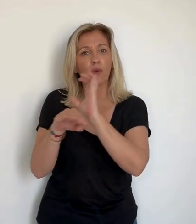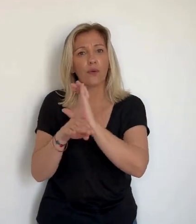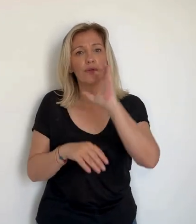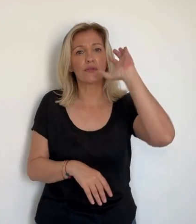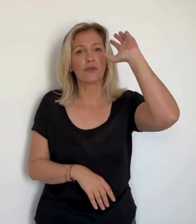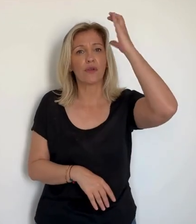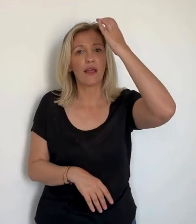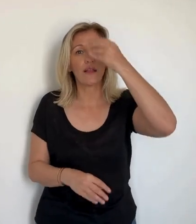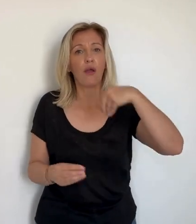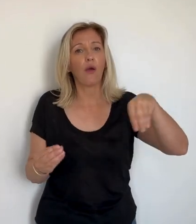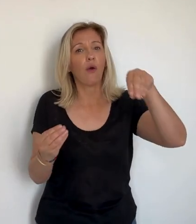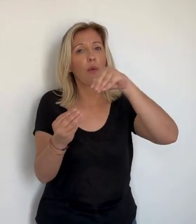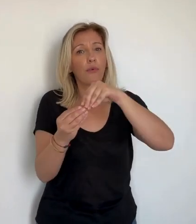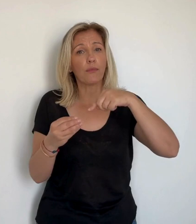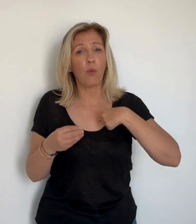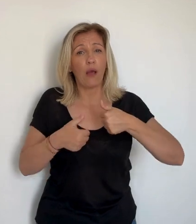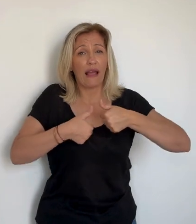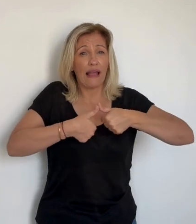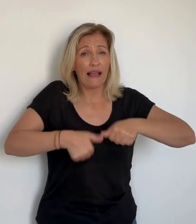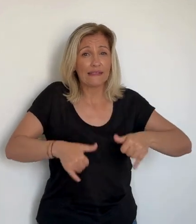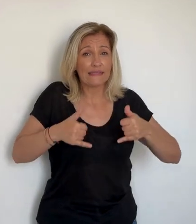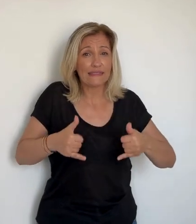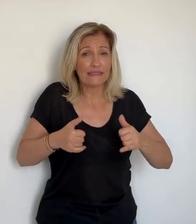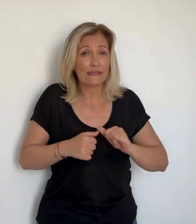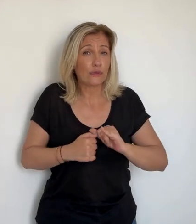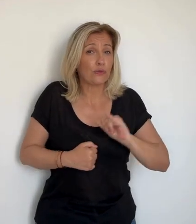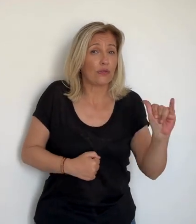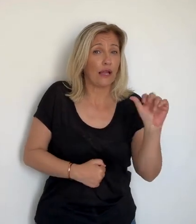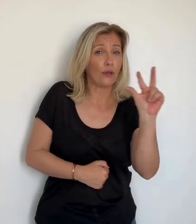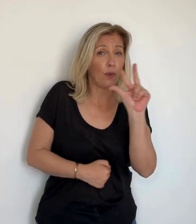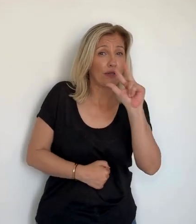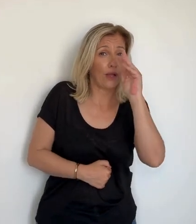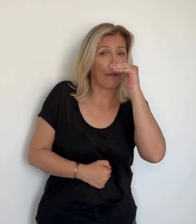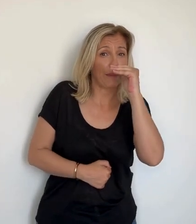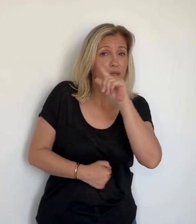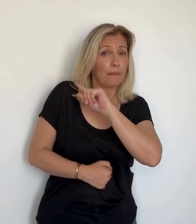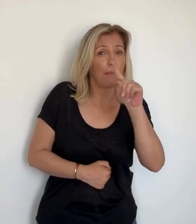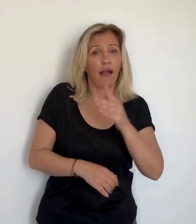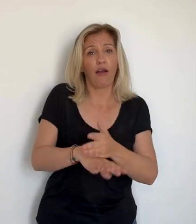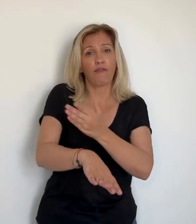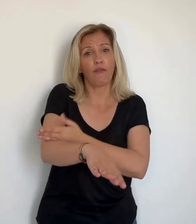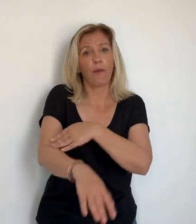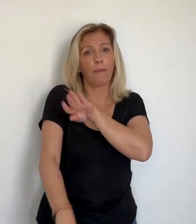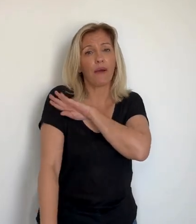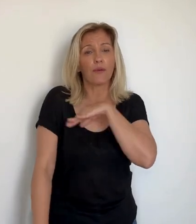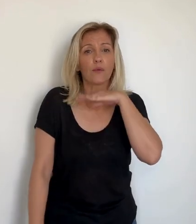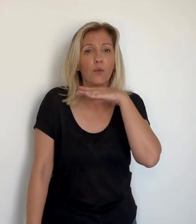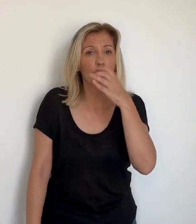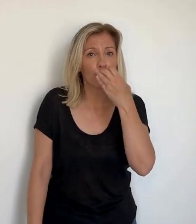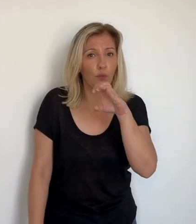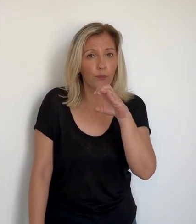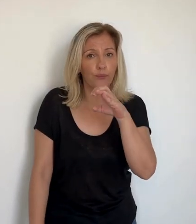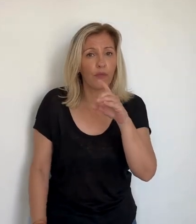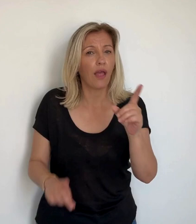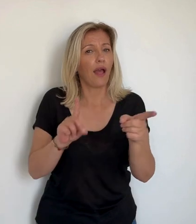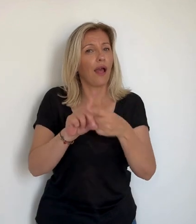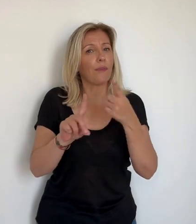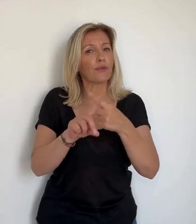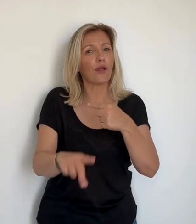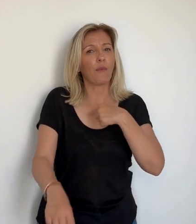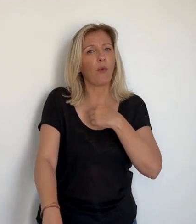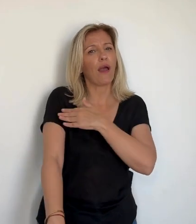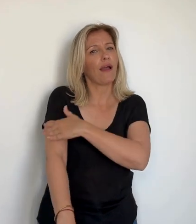De précaution avec mon chapeau et pas d'autre. Moi, je prends d'abord un